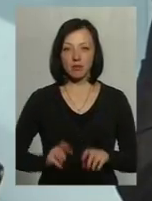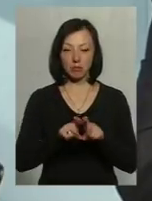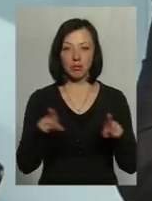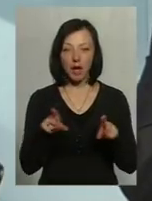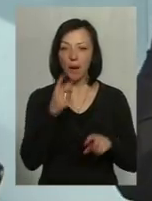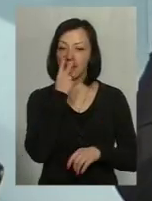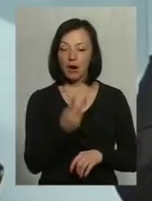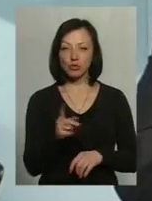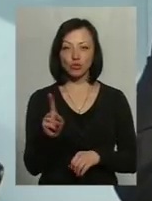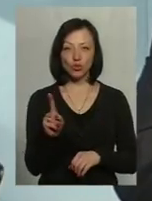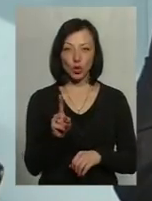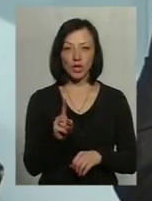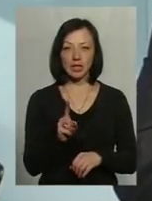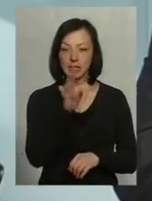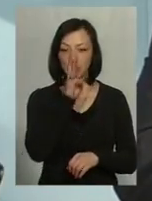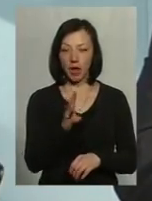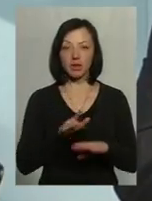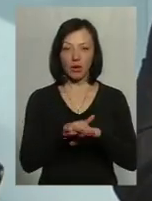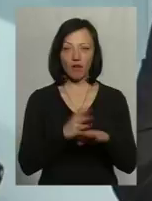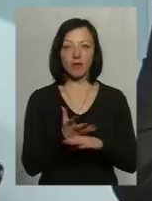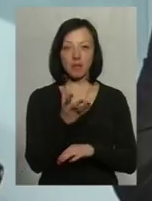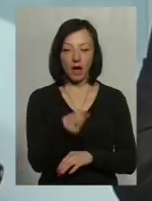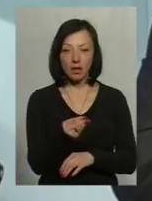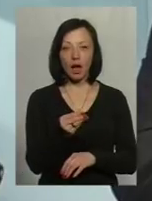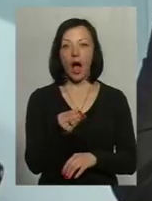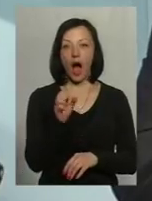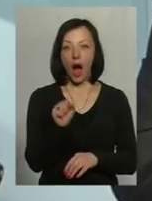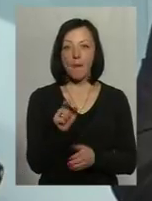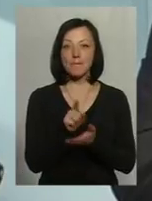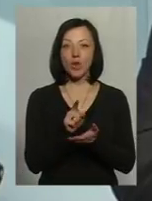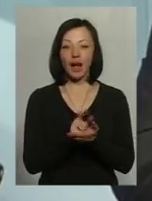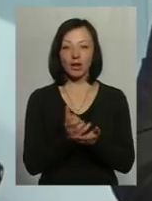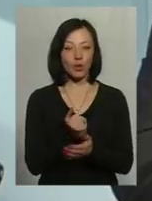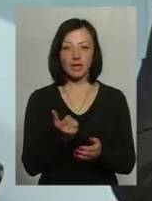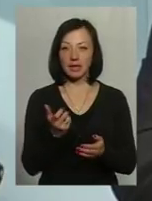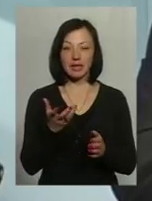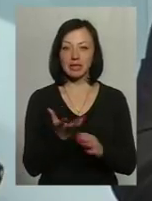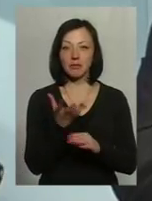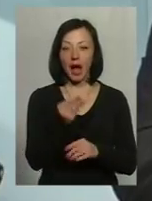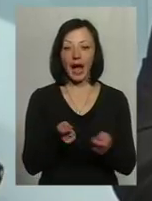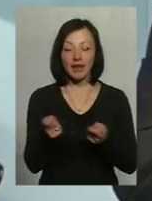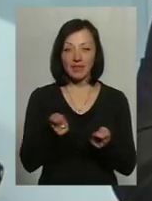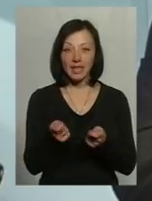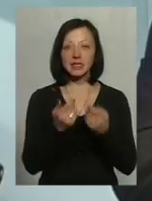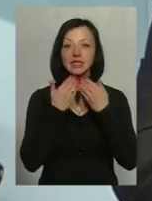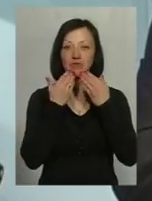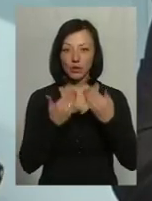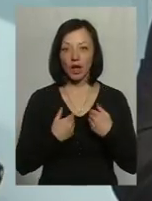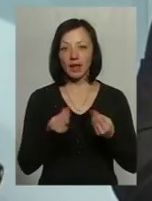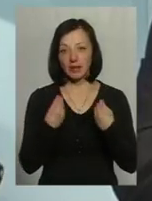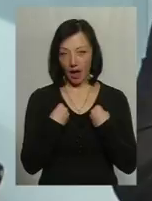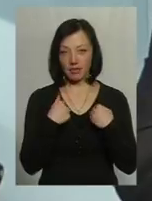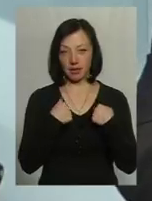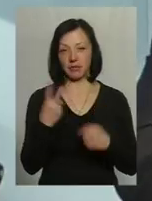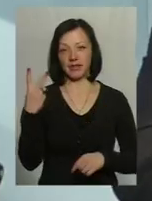ми бачимо, що заробітну плату нараховано виплачували, і ПДФ не сплачували, податок на доход. Керівник звернувся, каже, дайте нам дві неділі фору.